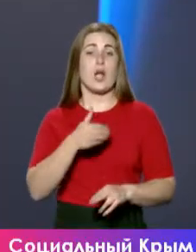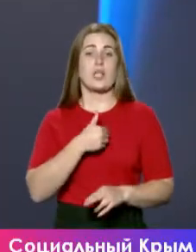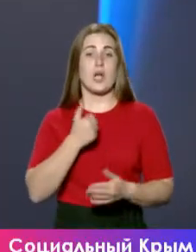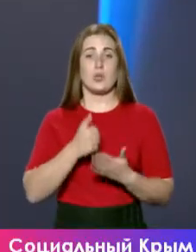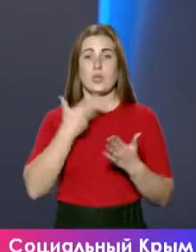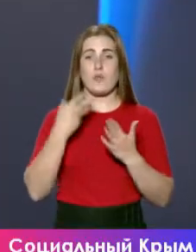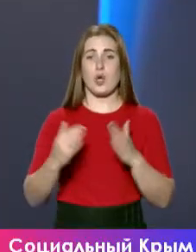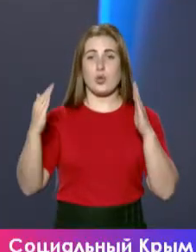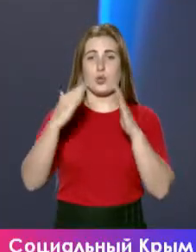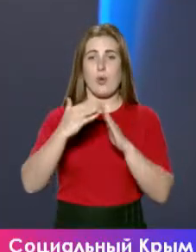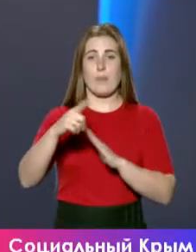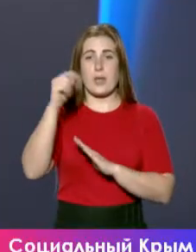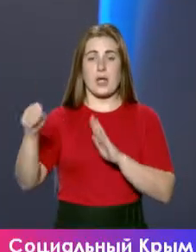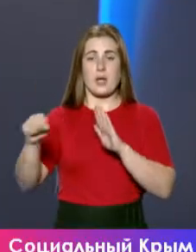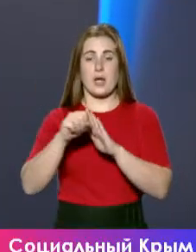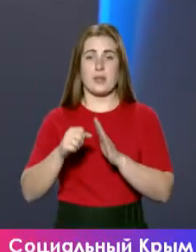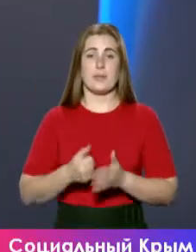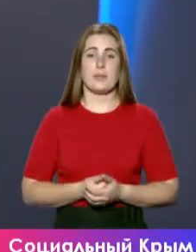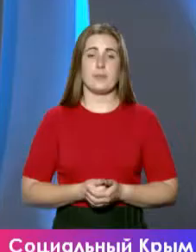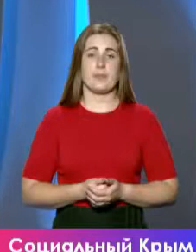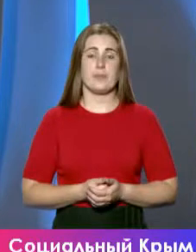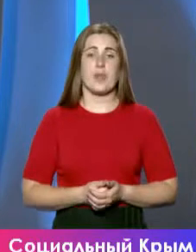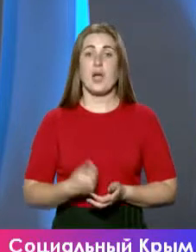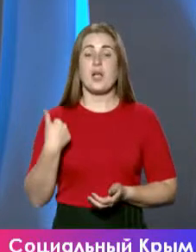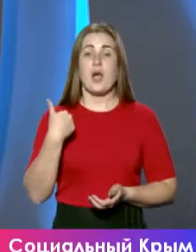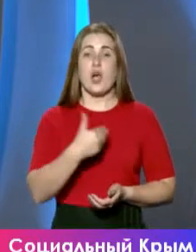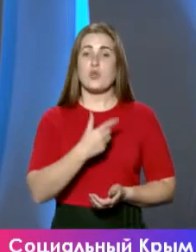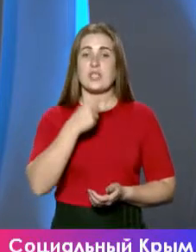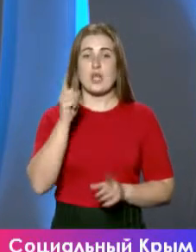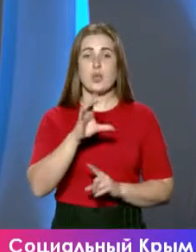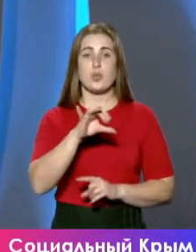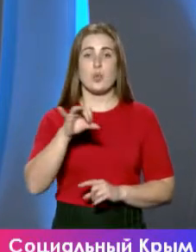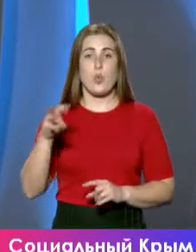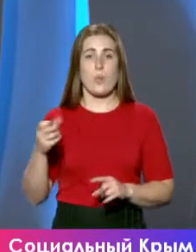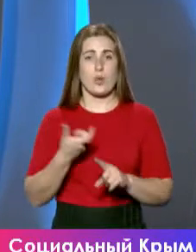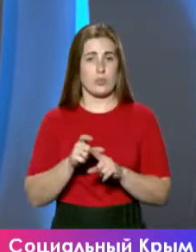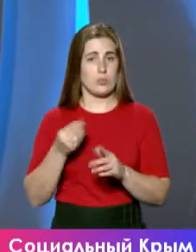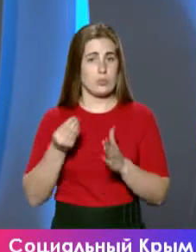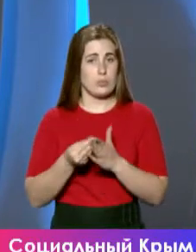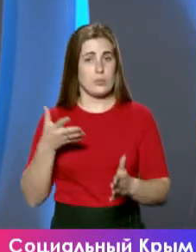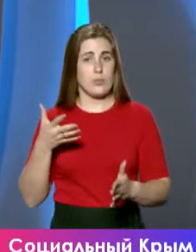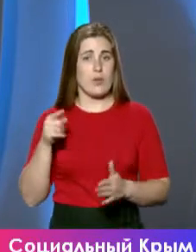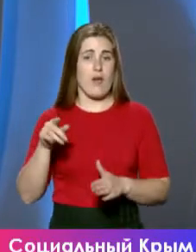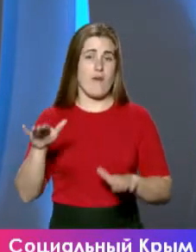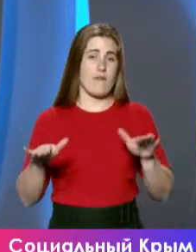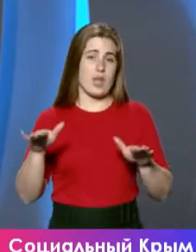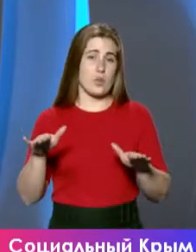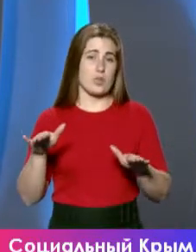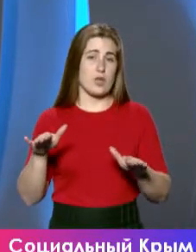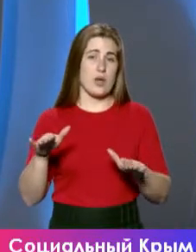домовладений, вот эту самую трубу продлить? Я хочу сказать, что сумма достаточно серьезная. Там она варьируется